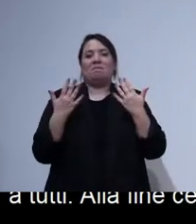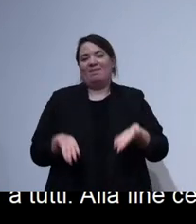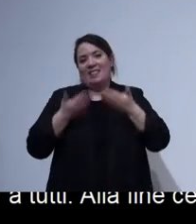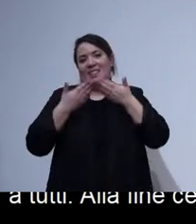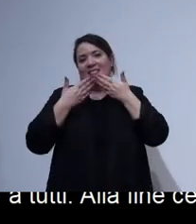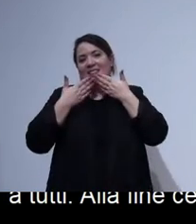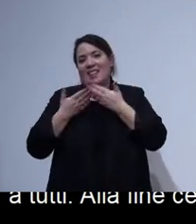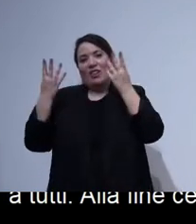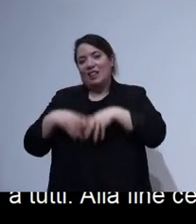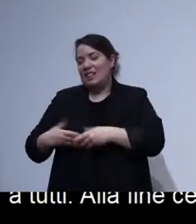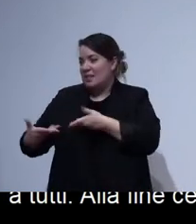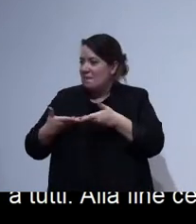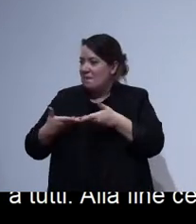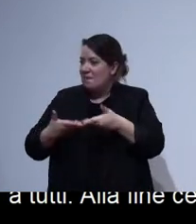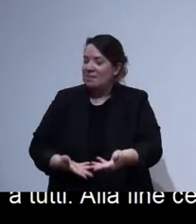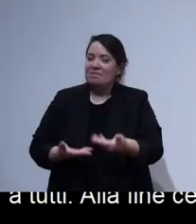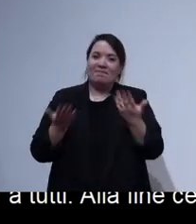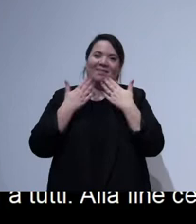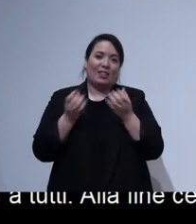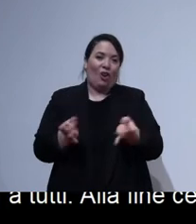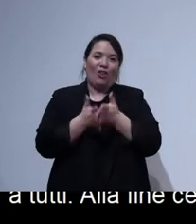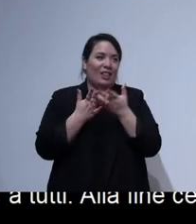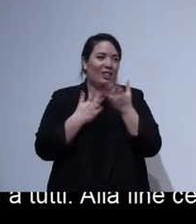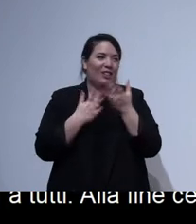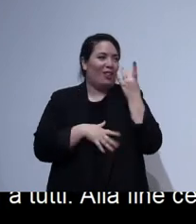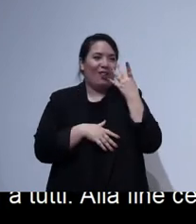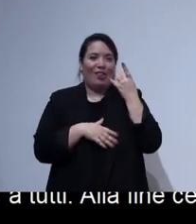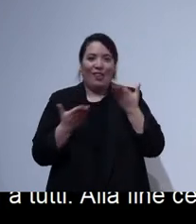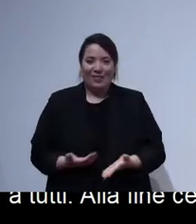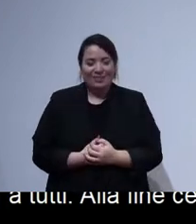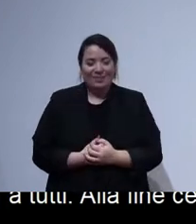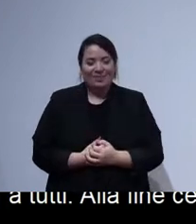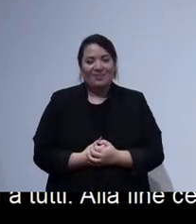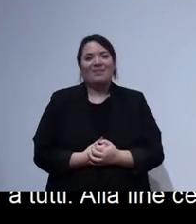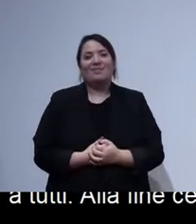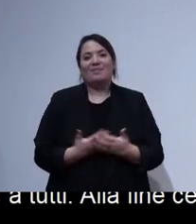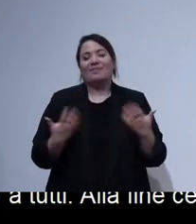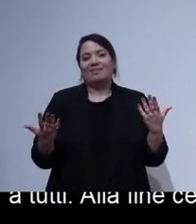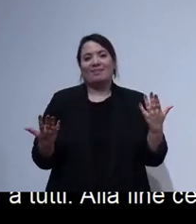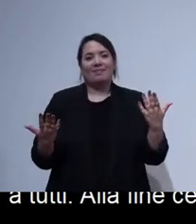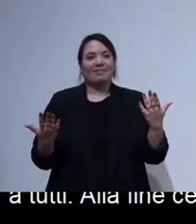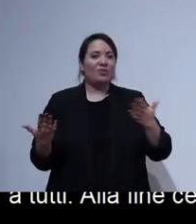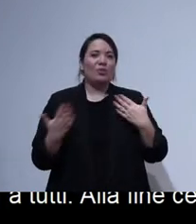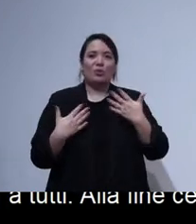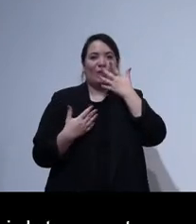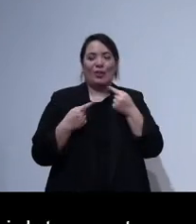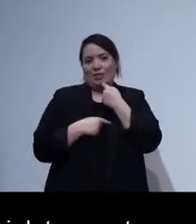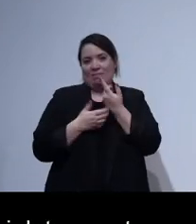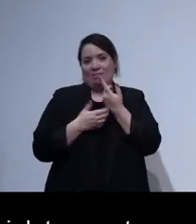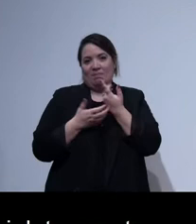organizzatori per averci invitato e averci dato questa opportunità. Allora, io direi che inizio a presentarmi